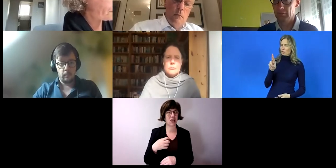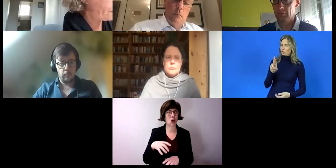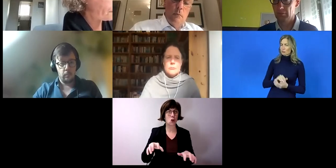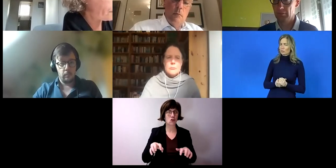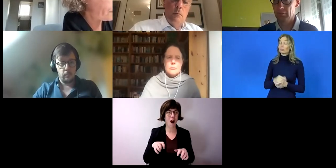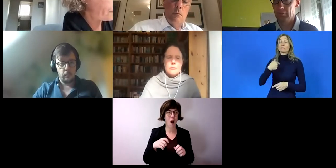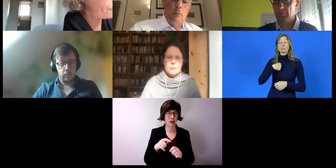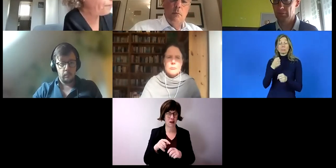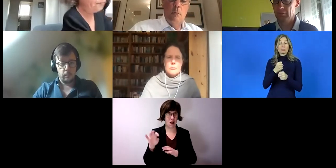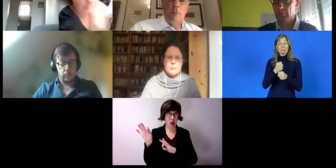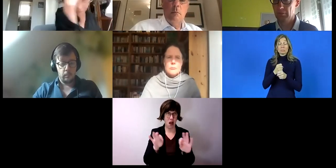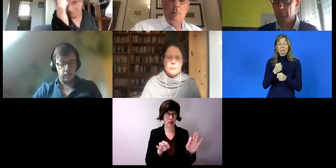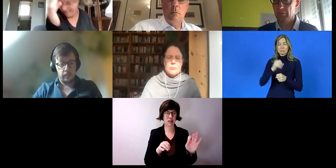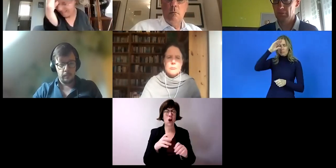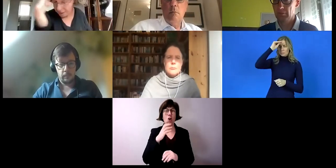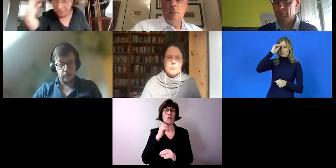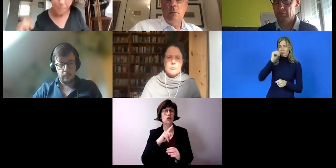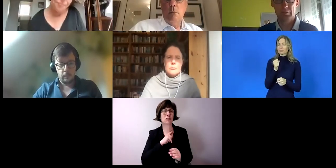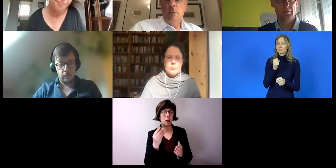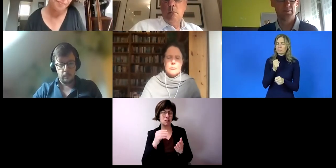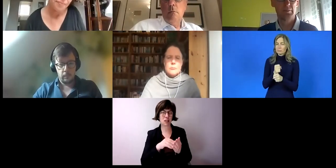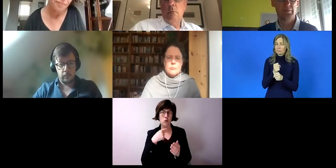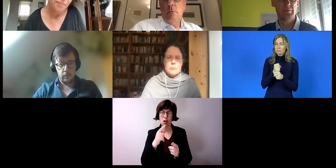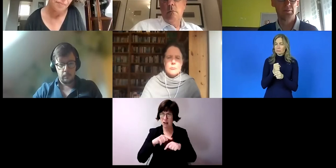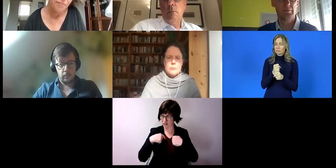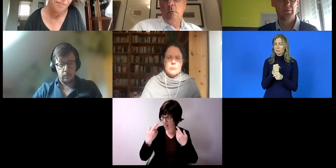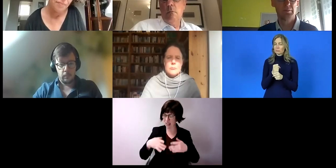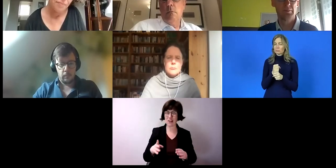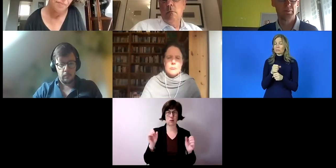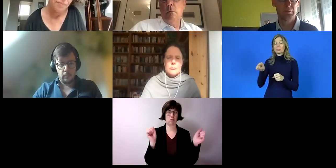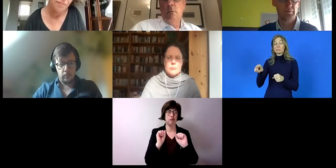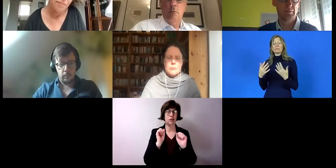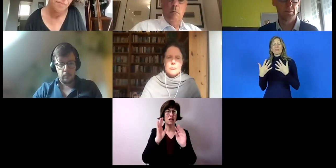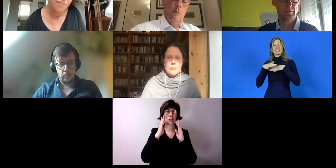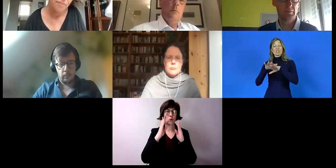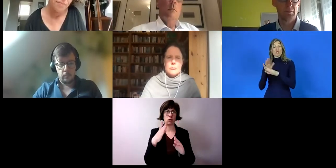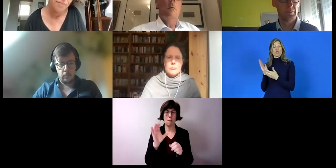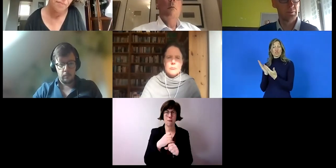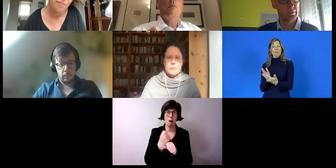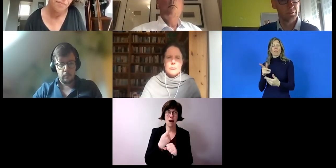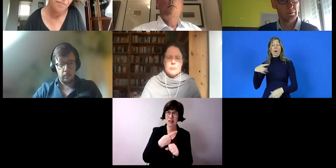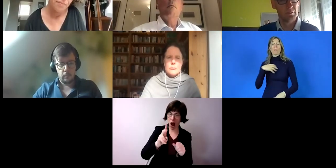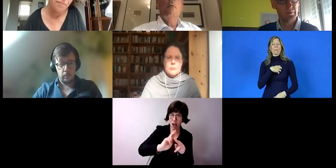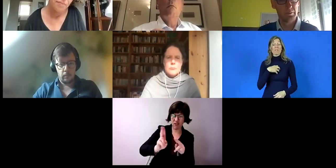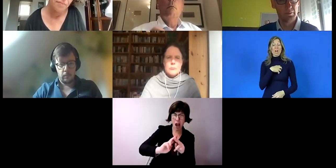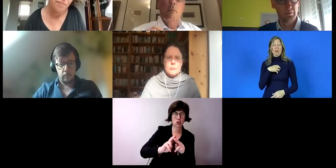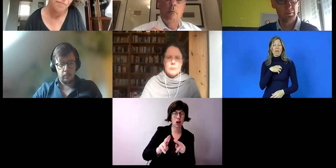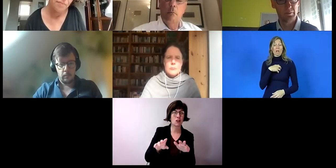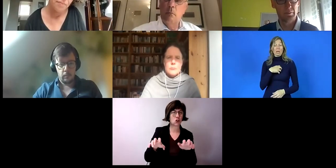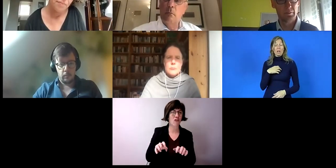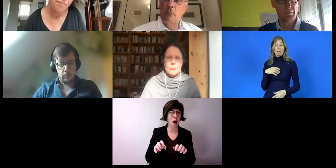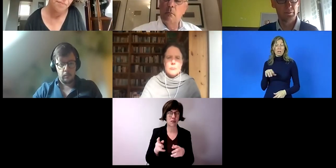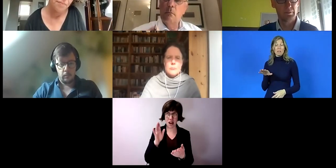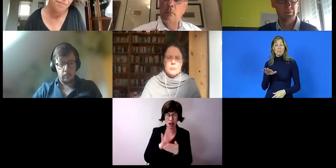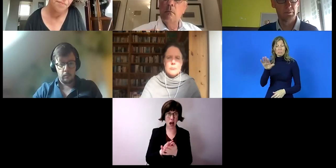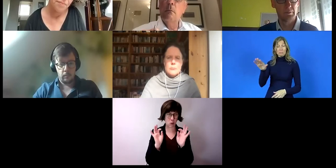und wollte einfach nur beitragen, dass wir mal eine relativ intensive Zusammenarbeit mit allen Werkstätten in Schwaben hatten und es uns sehr